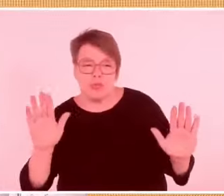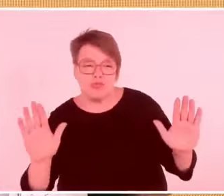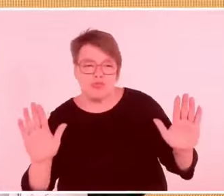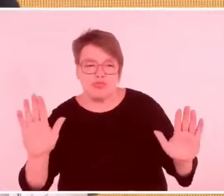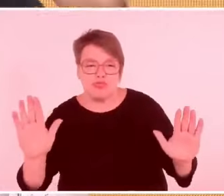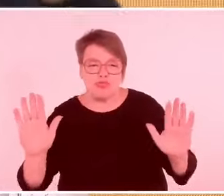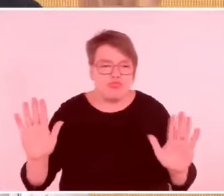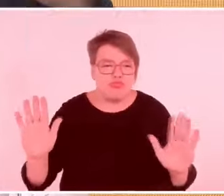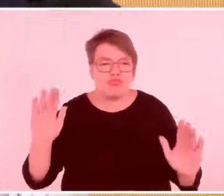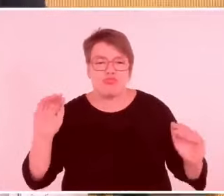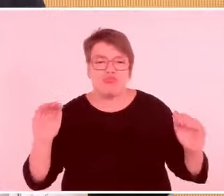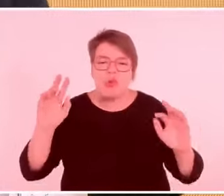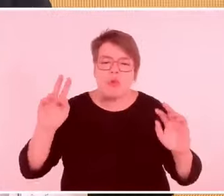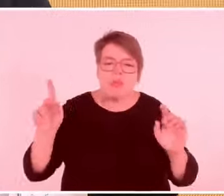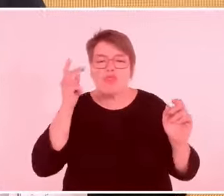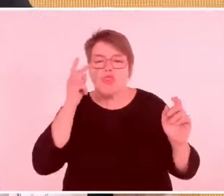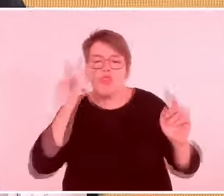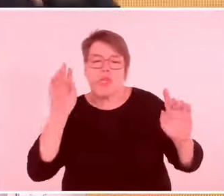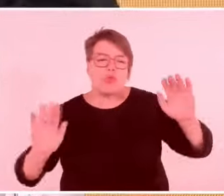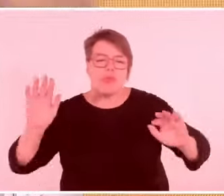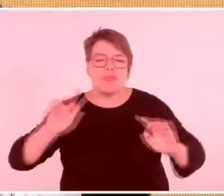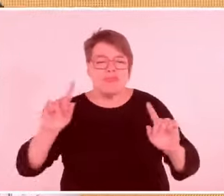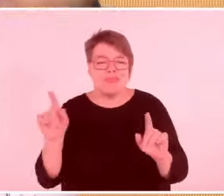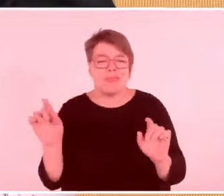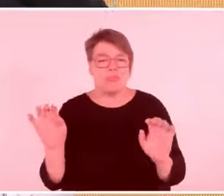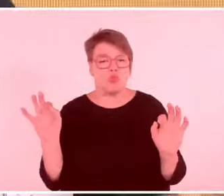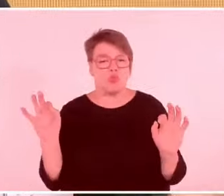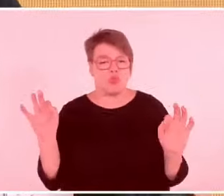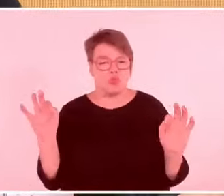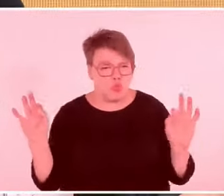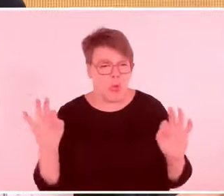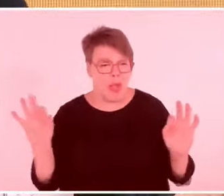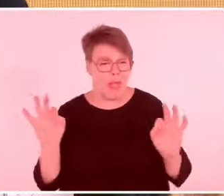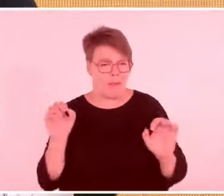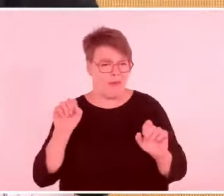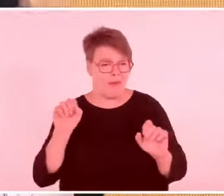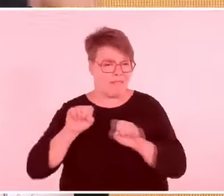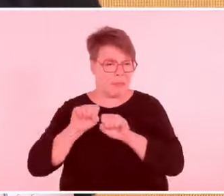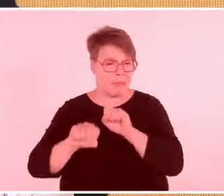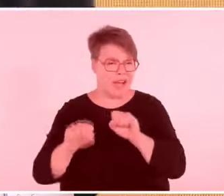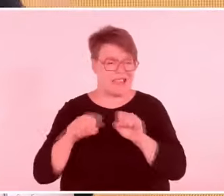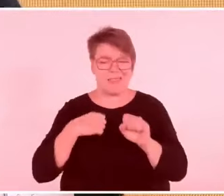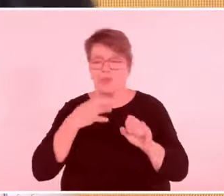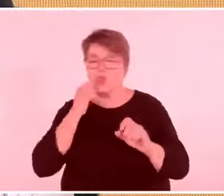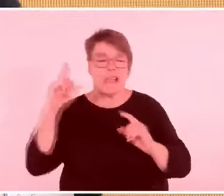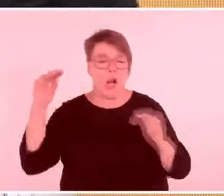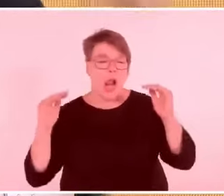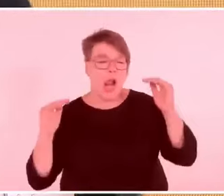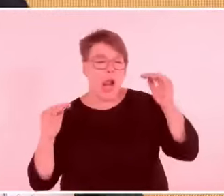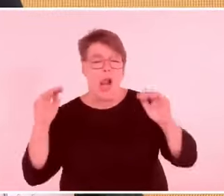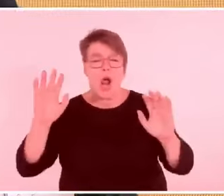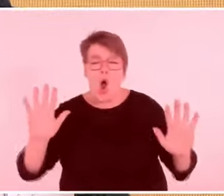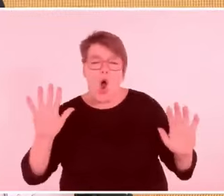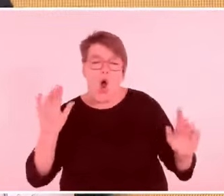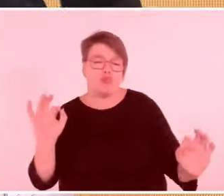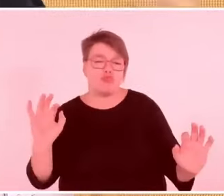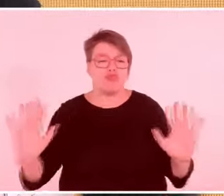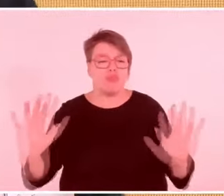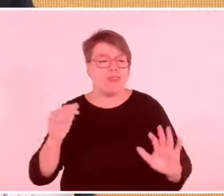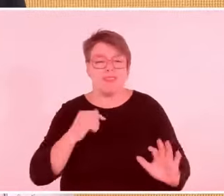Millionen von Palästinensern in eine unmögliche Position bringen